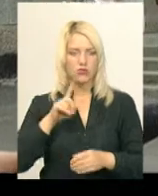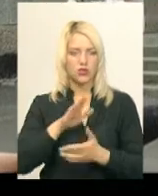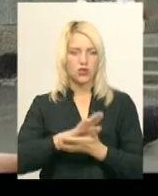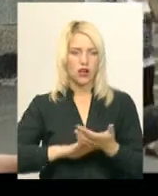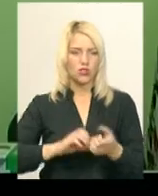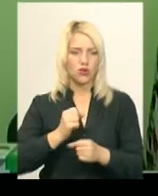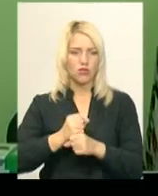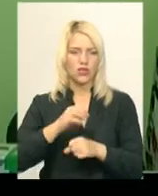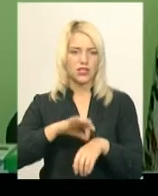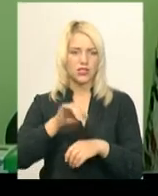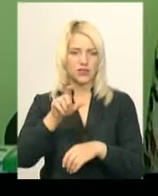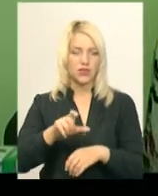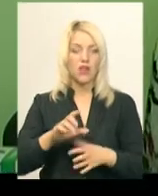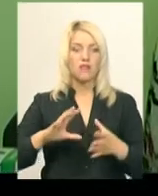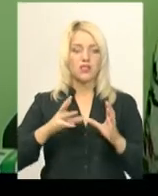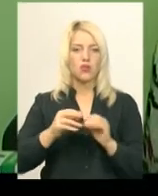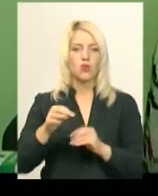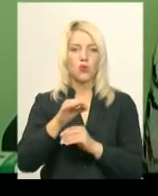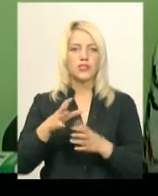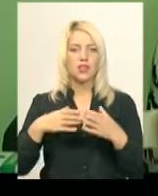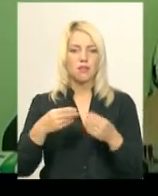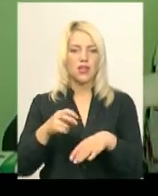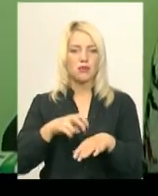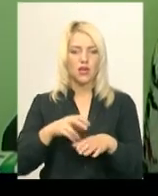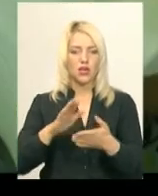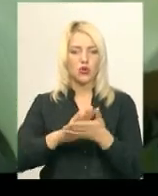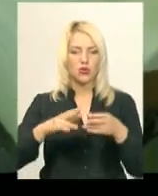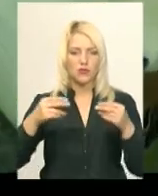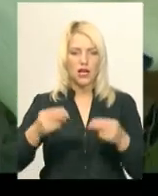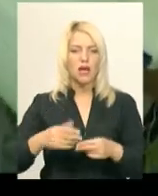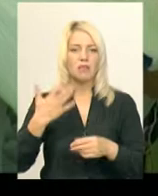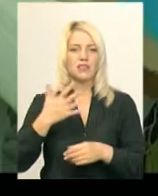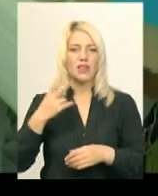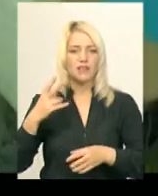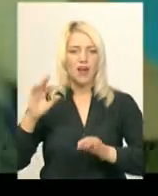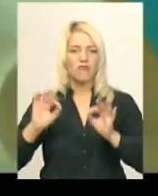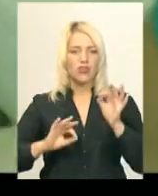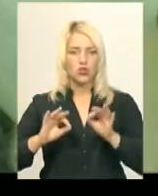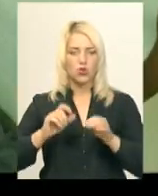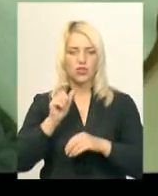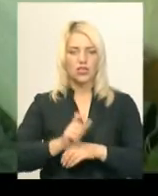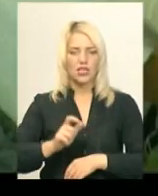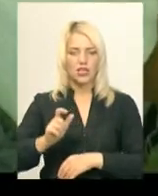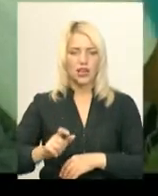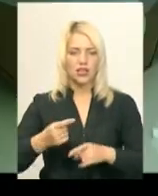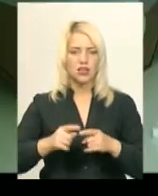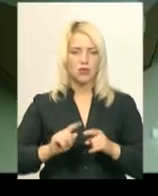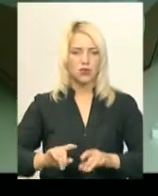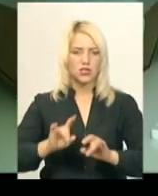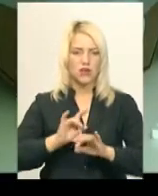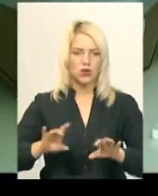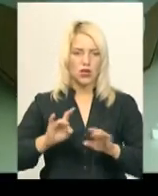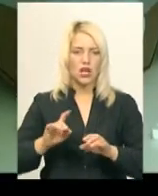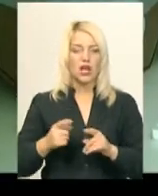з пацієнтом робити. Загалом в області з сімейними лікарями уклали угоди 52% краян. Про це розповіла головний спеціаліст з організації та надання